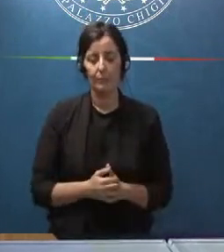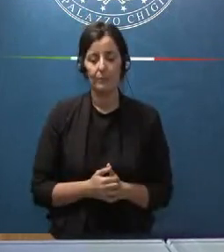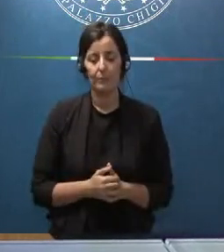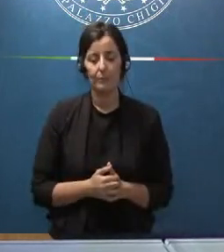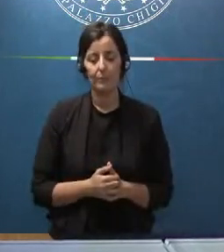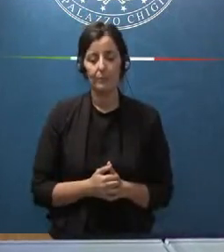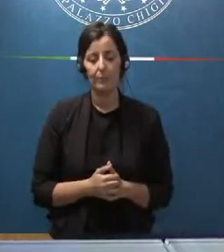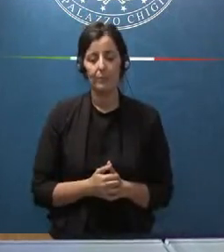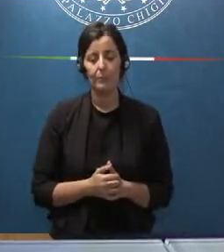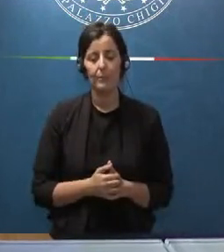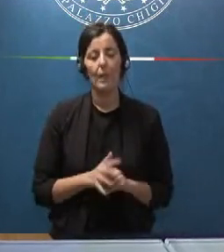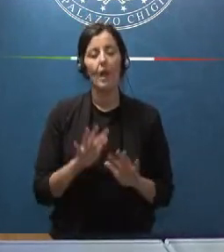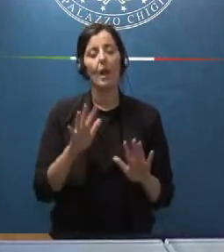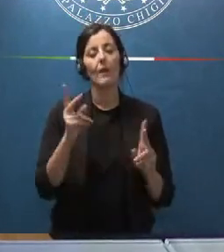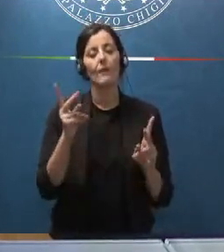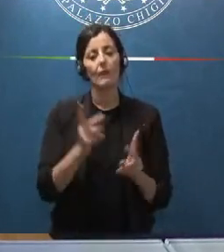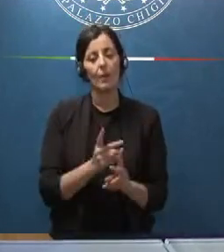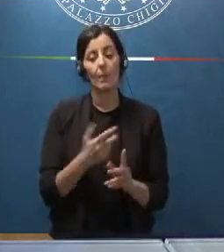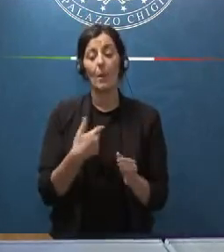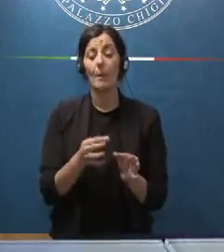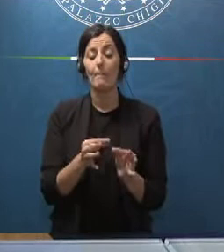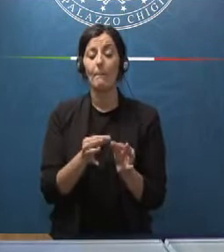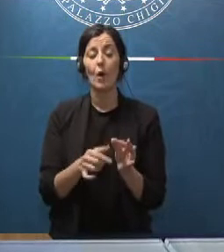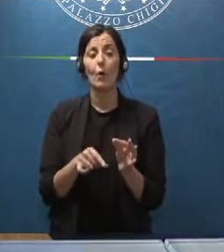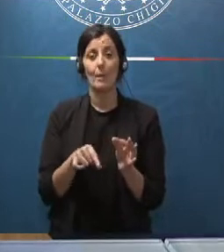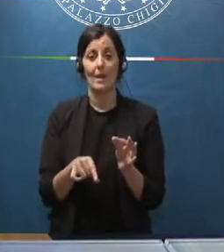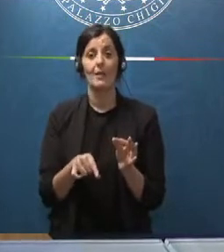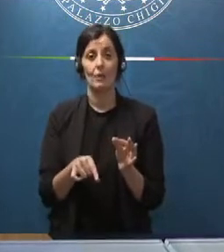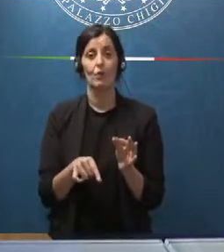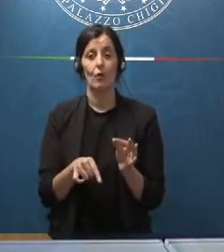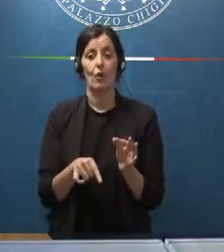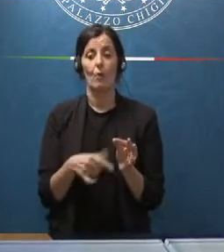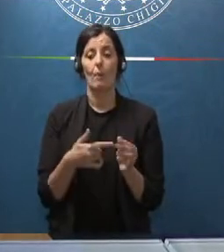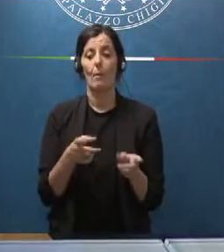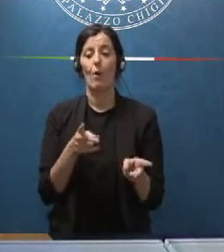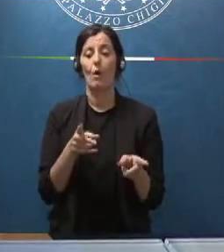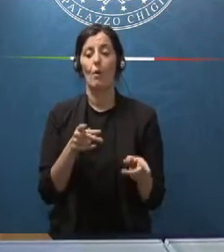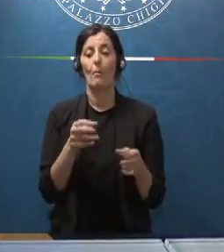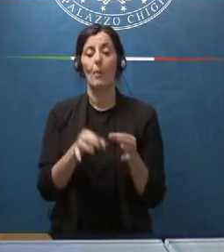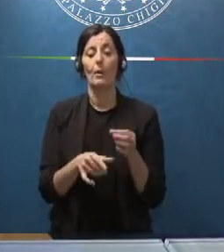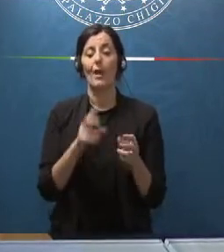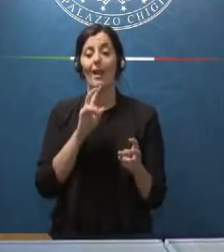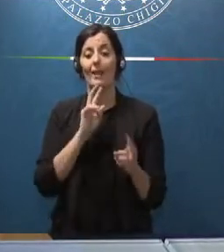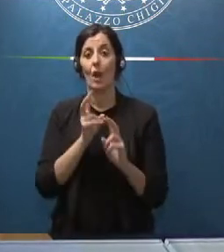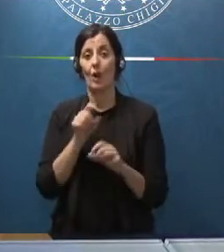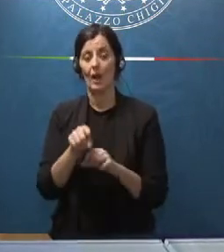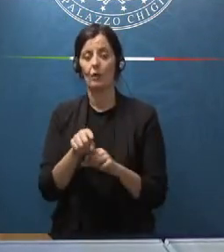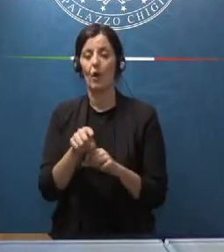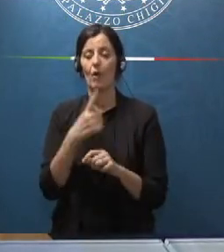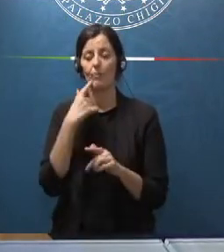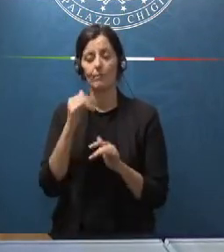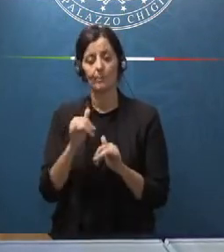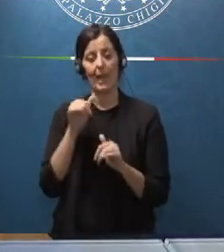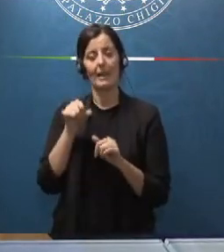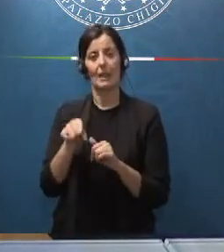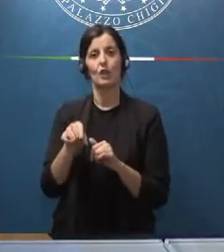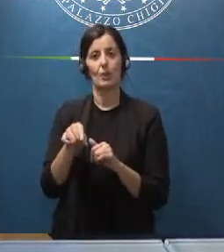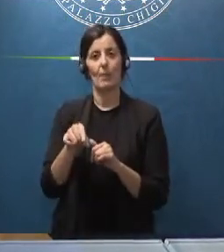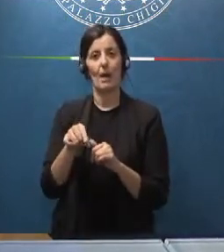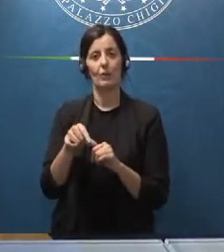viene anticipato al momento del interrogatorio quell'atto a garanzia dell